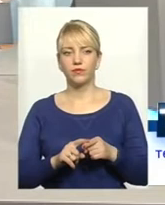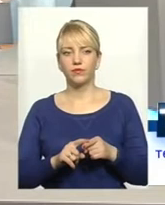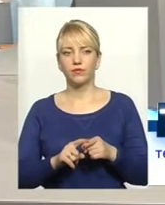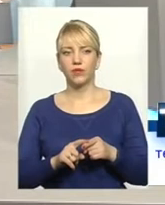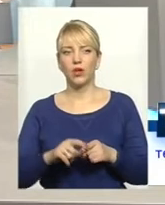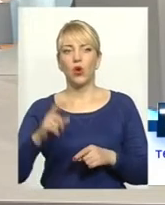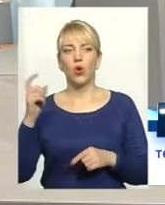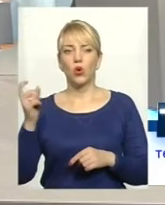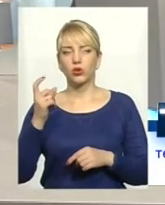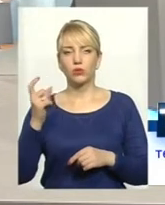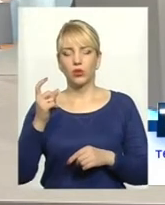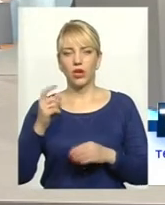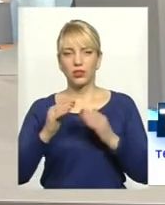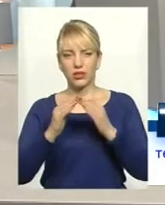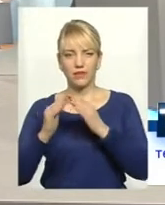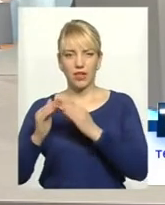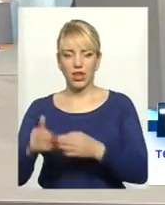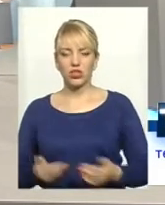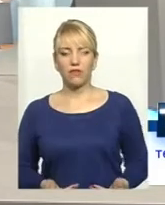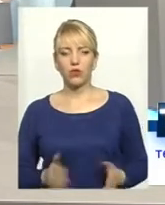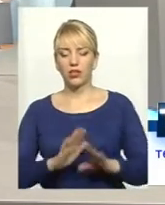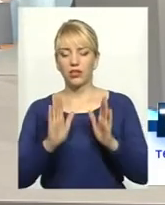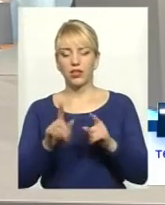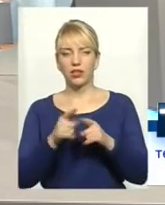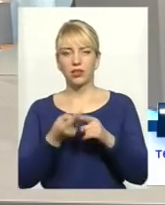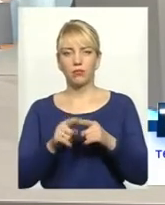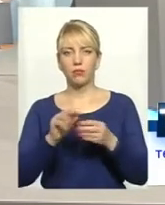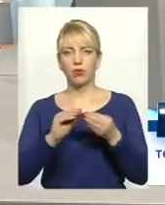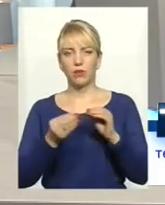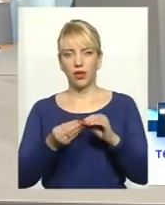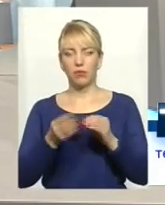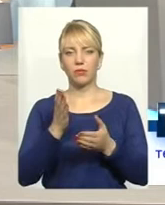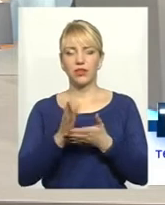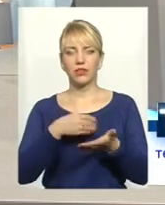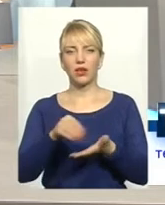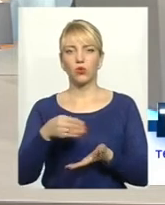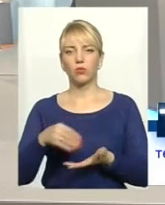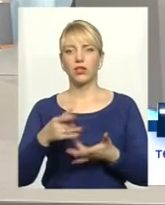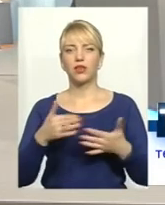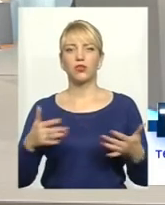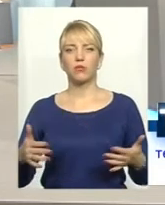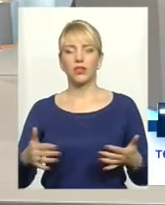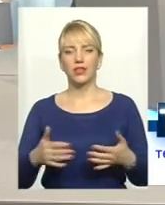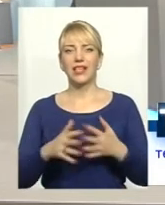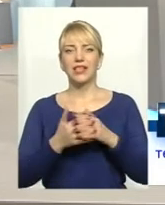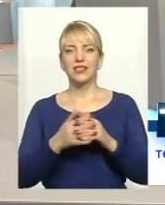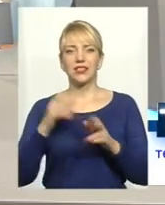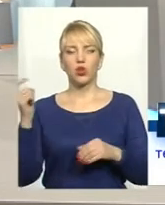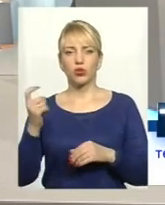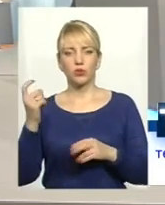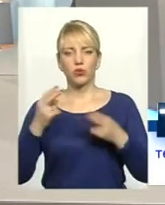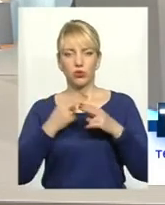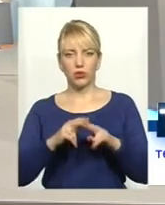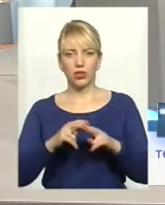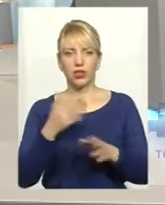господарства живуть не тільки цими проблемами, крім того, йде закупка різноманітної сільськогосподарської техніки.